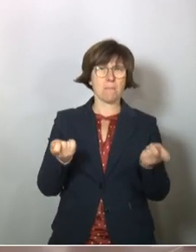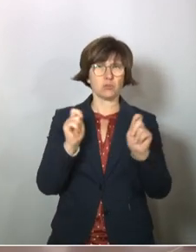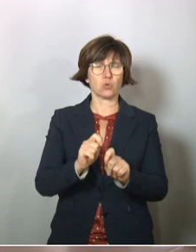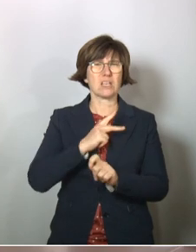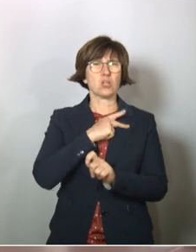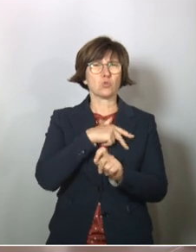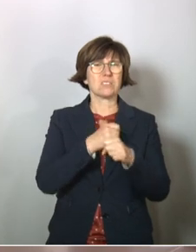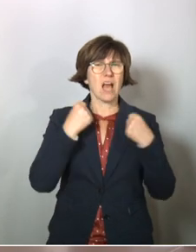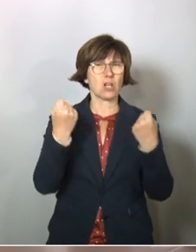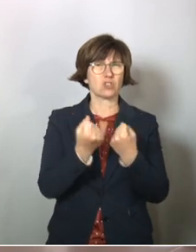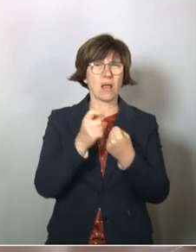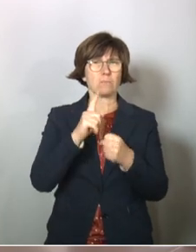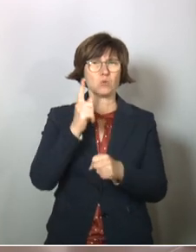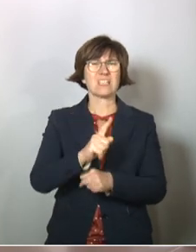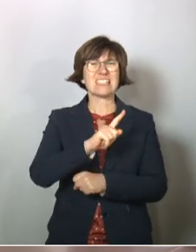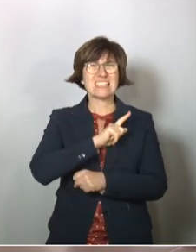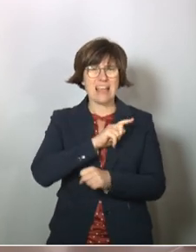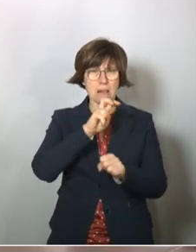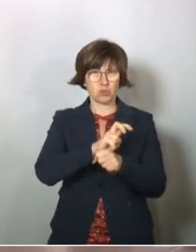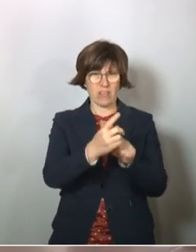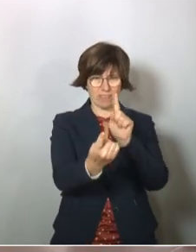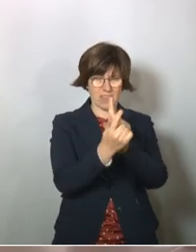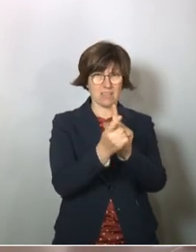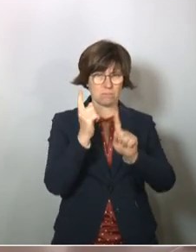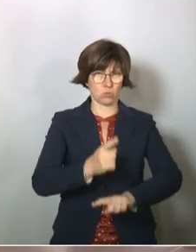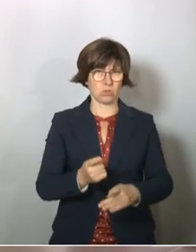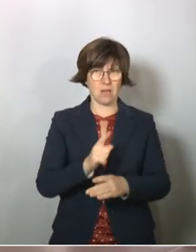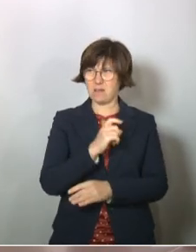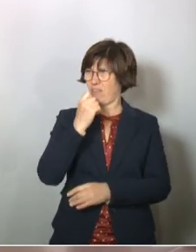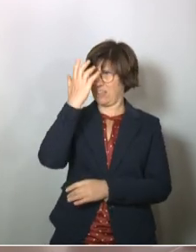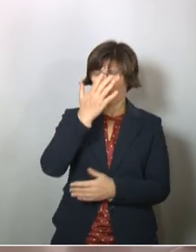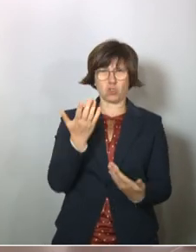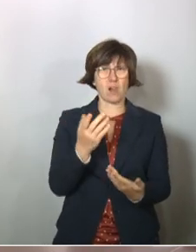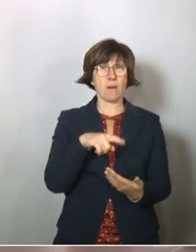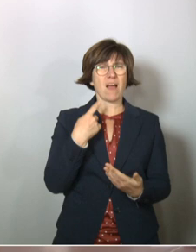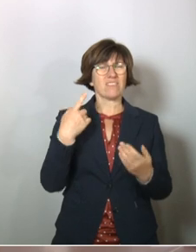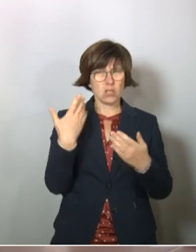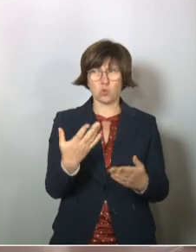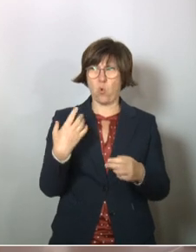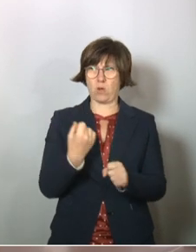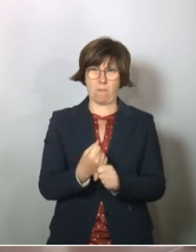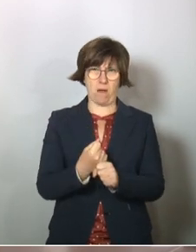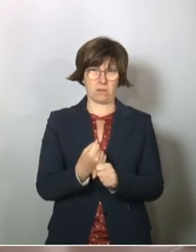der Sozialstaat muss zu den Selbstständigen kommen. Was man uns gar nicht zutraut. Aber das haben wir gemacht.